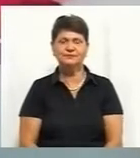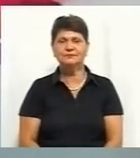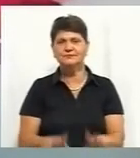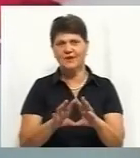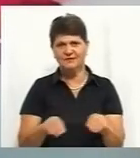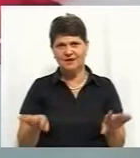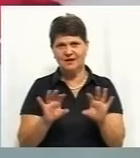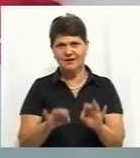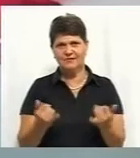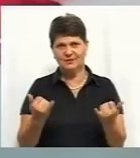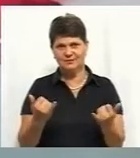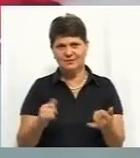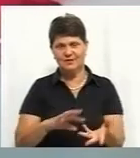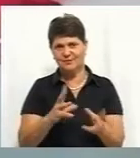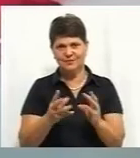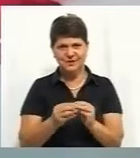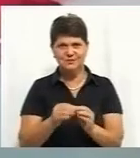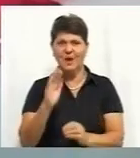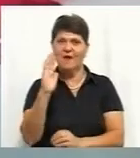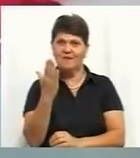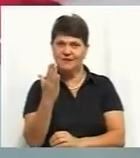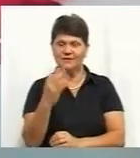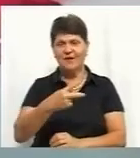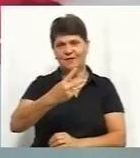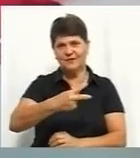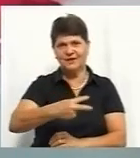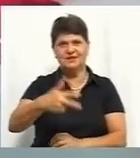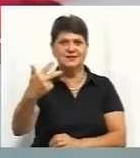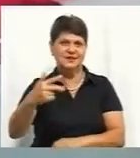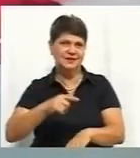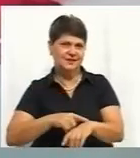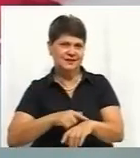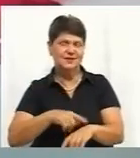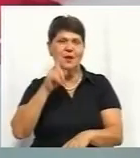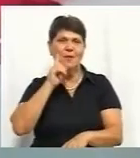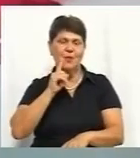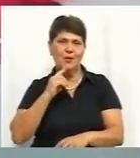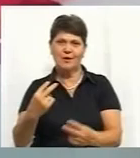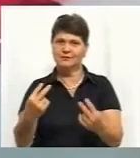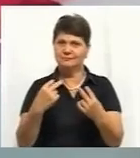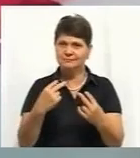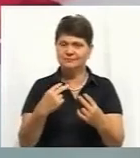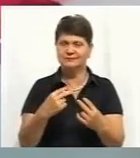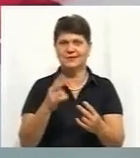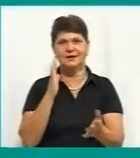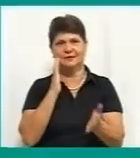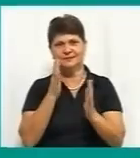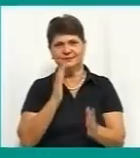вся інформація на цю годину. Підсумок вівторка у випуску о 20.30. А поки стежте за нами у соцмережах.